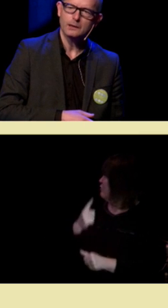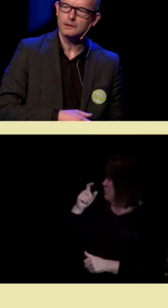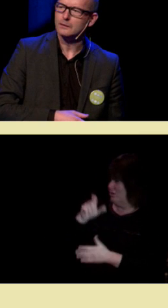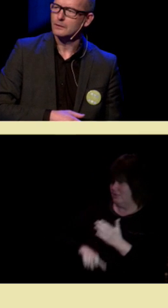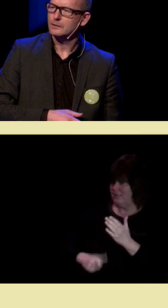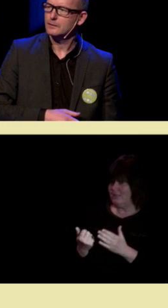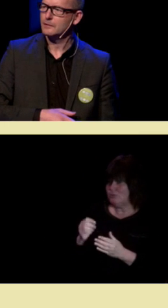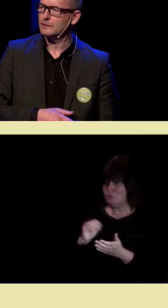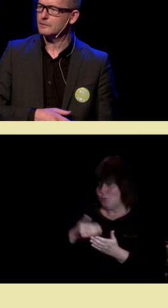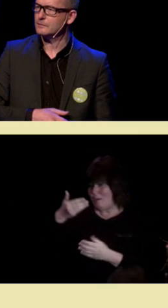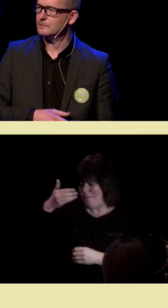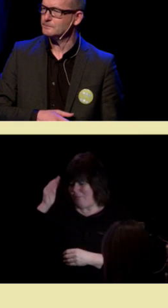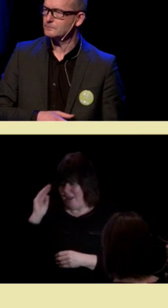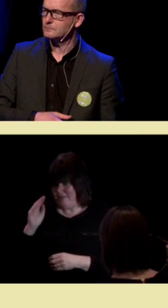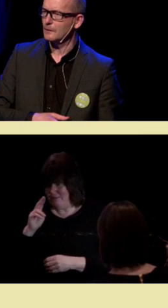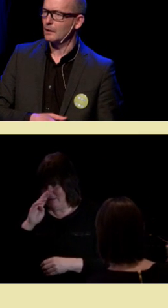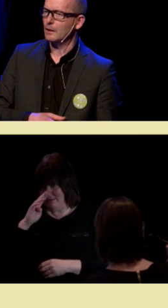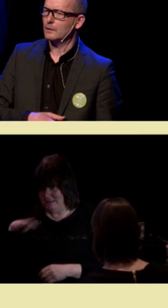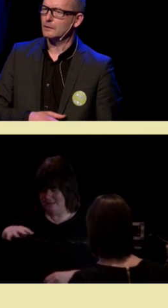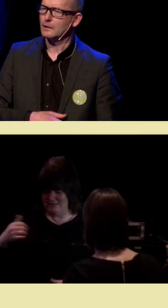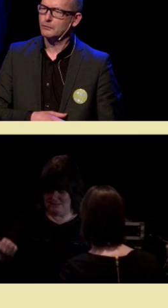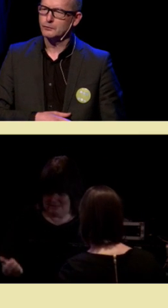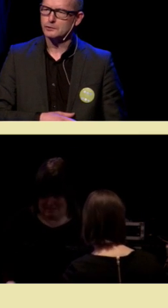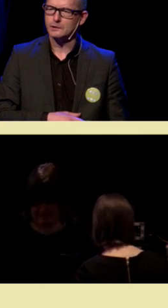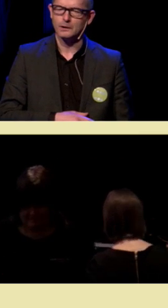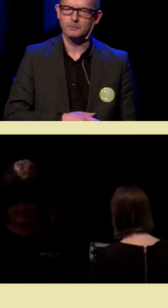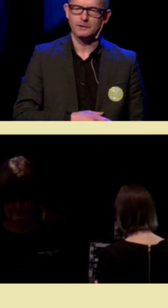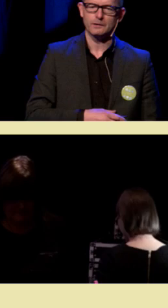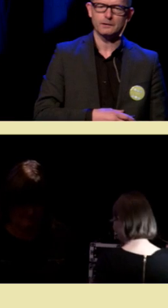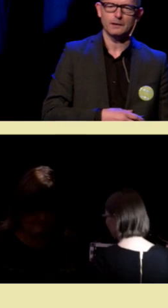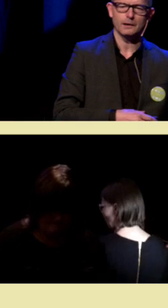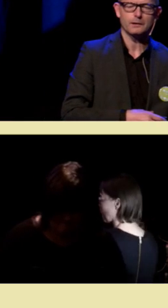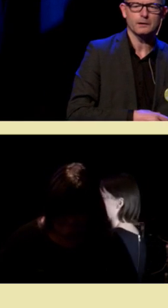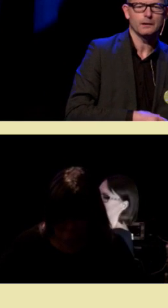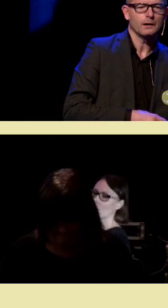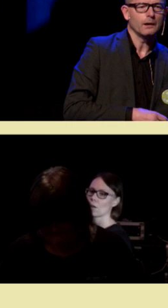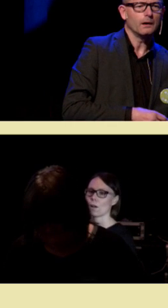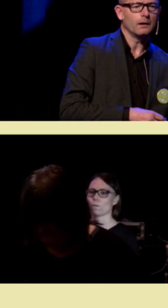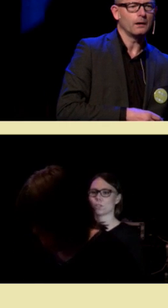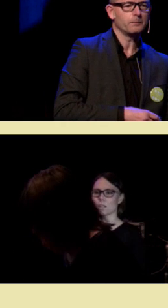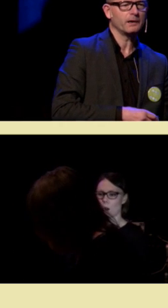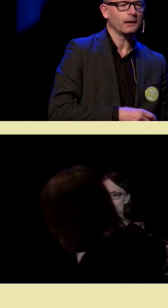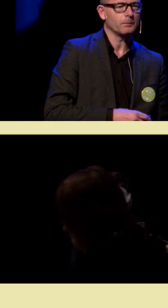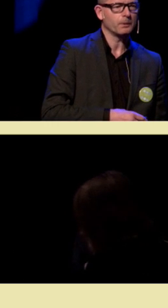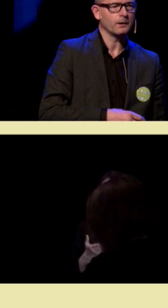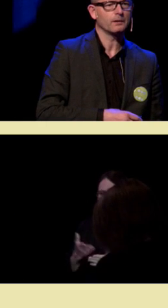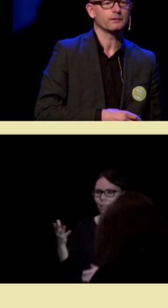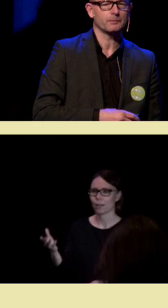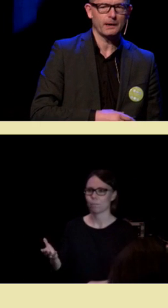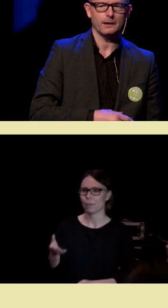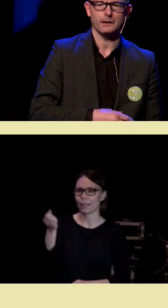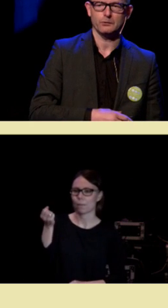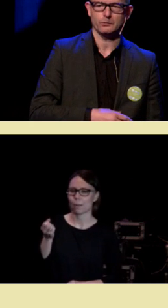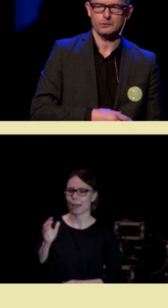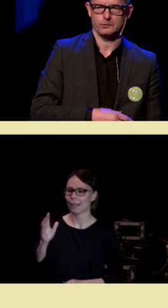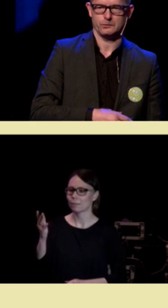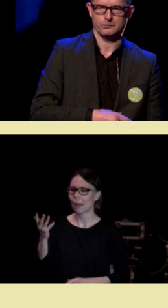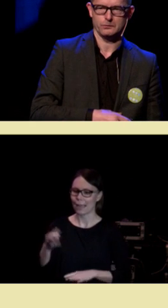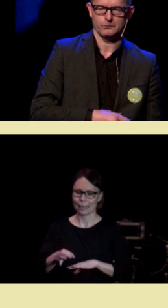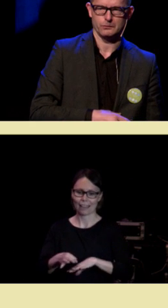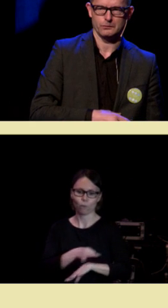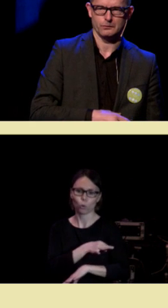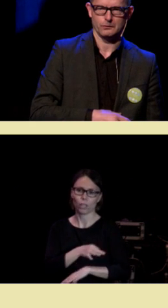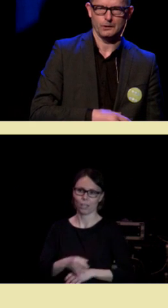Brain i 1996, der de for første gang presenterte begrepet speilnevroner.